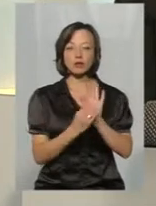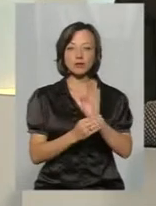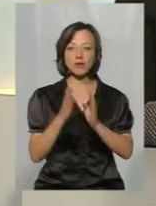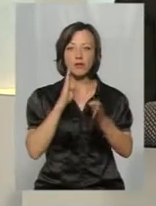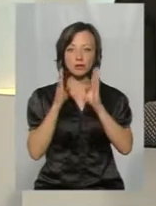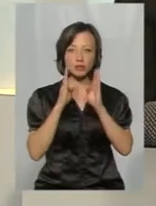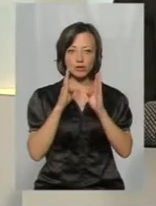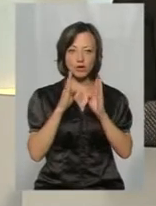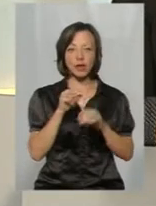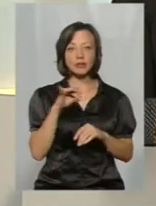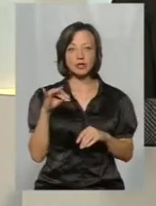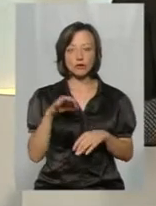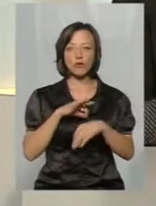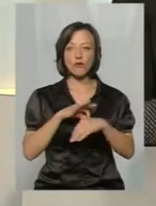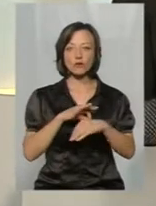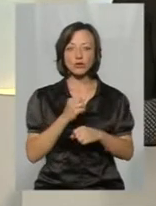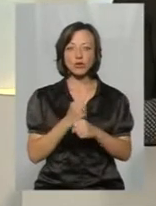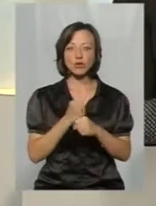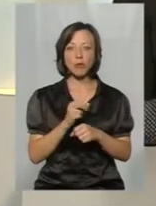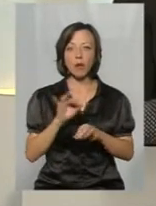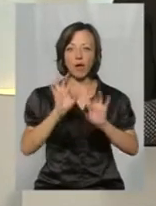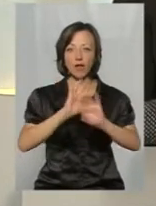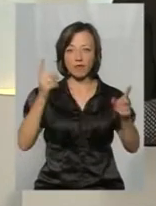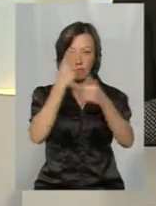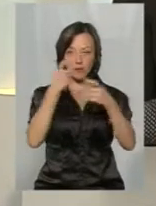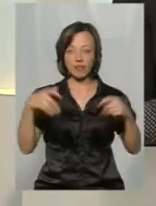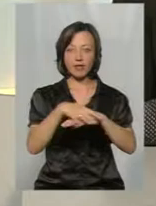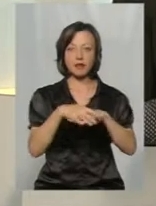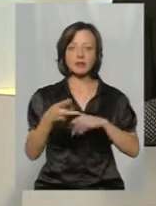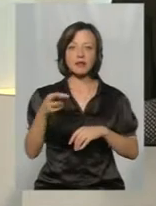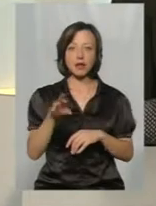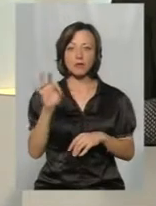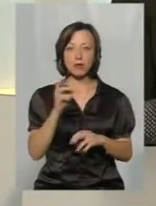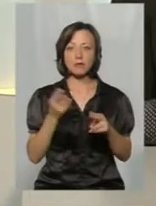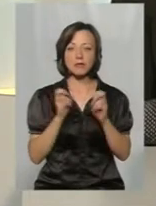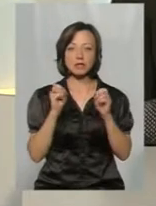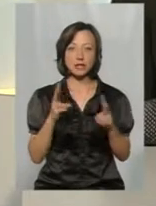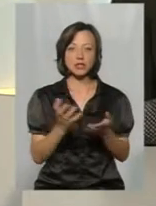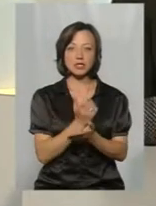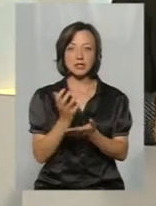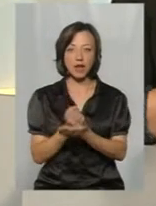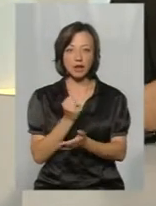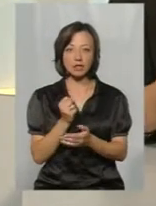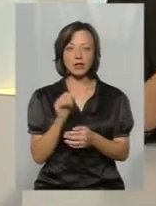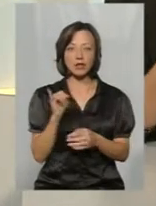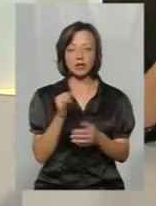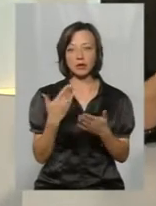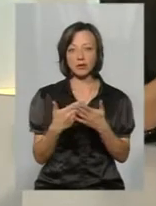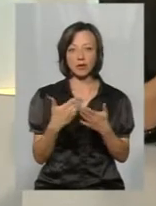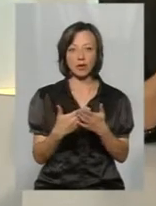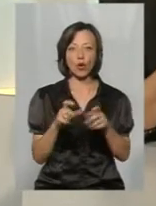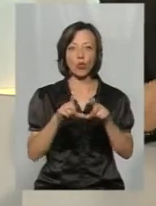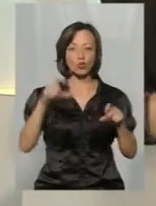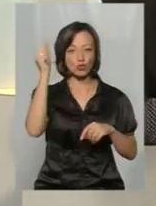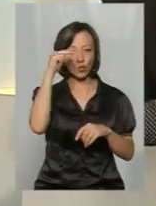Фейсбуці. Чи проводиться робота по інформуванню населення про небезпечні знахідки і, до прикладу, у